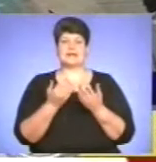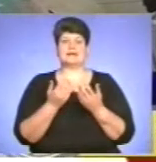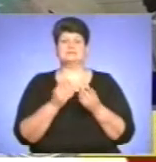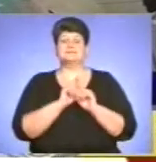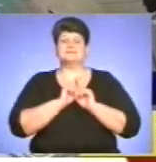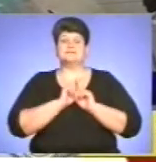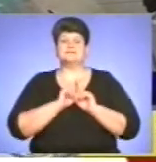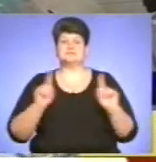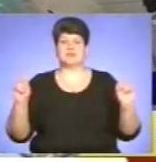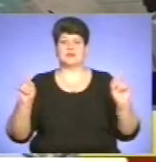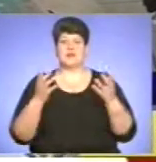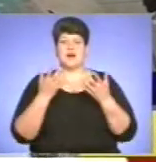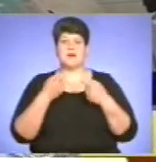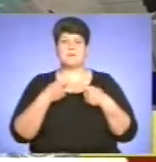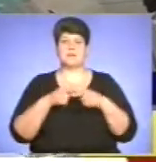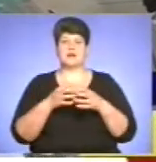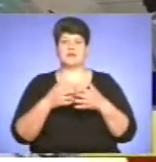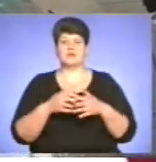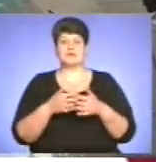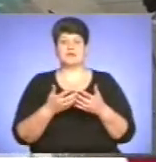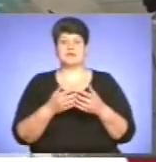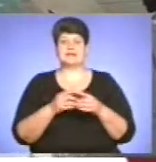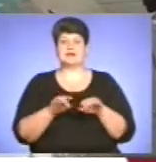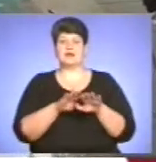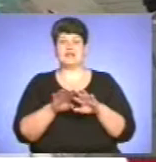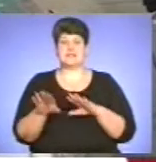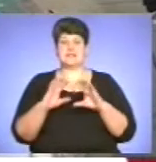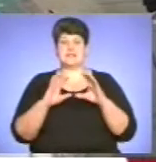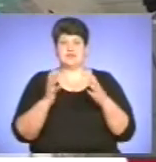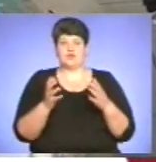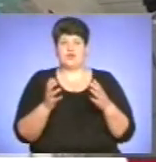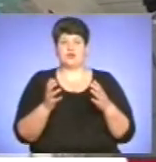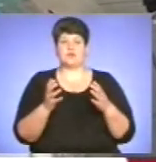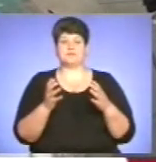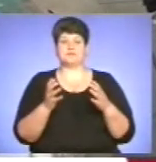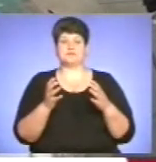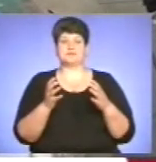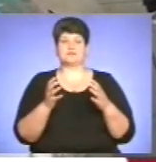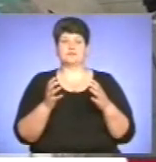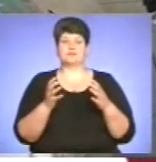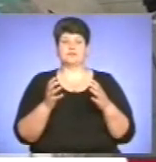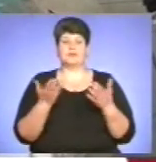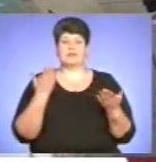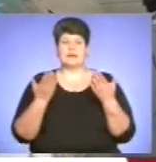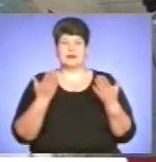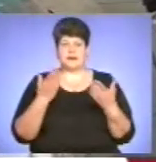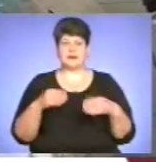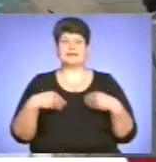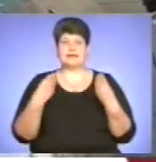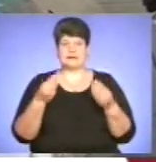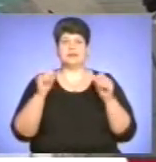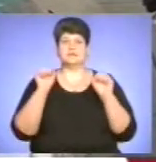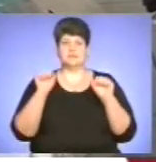апаратури, фактично світової, на рівні світового, яка дає